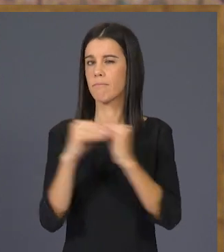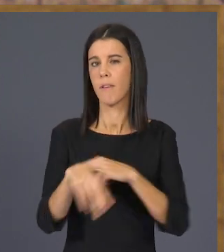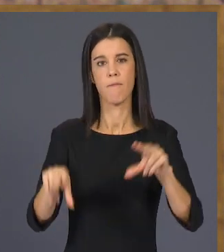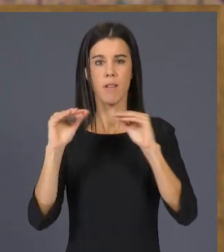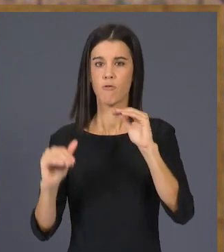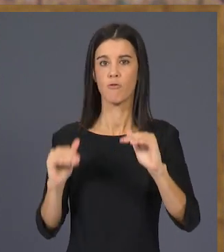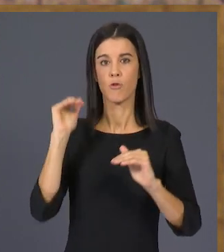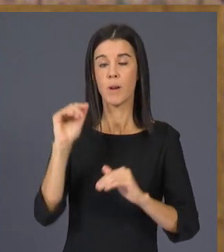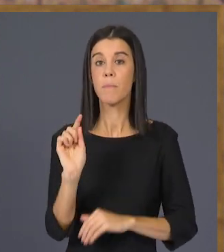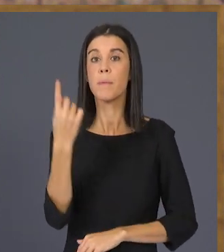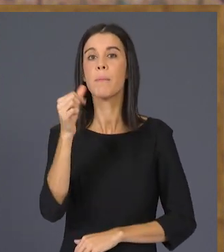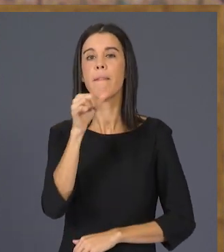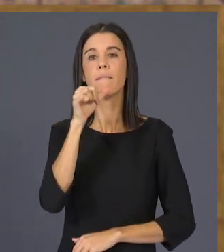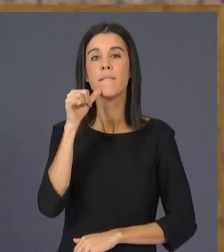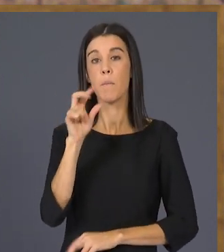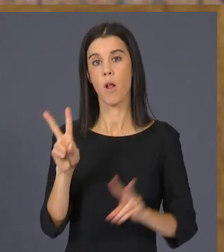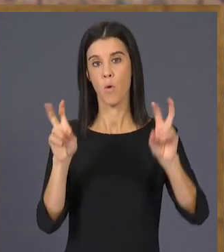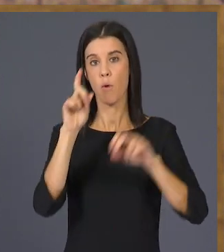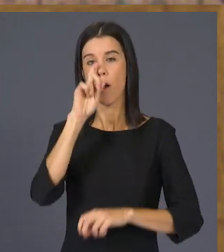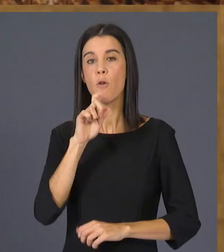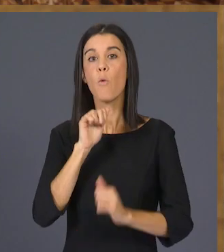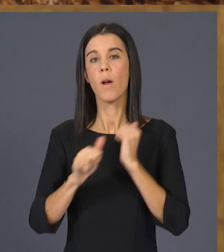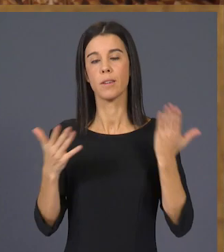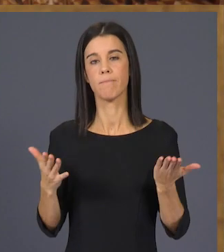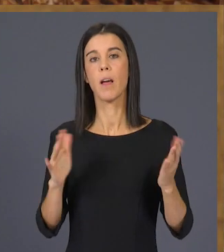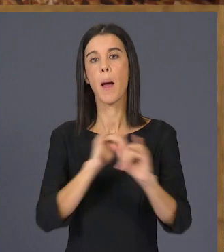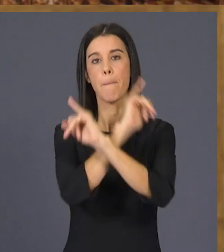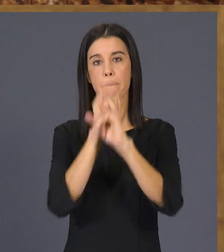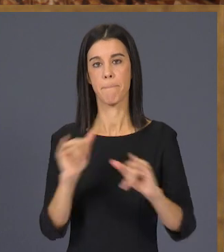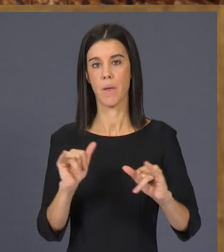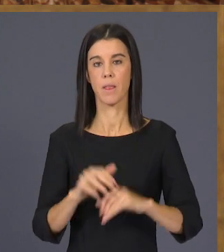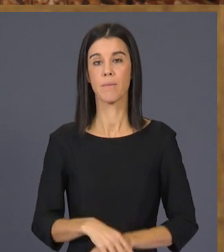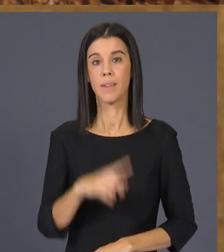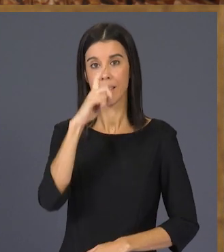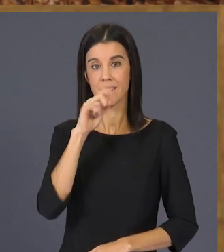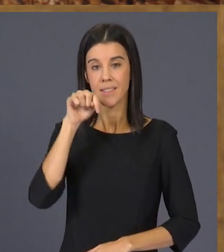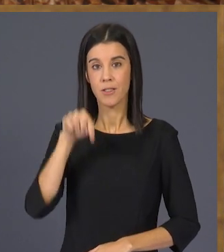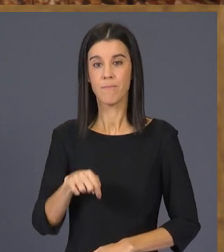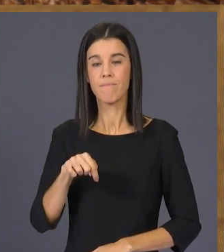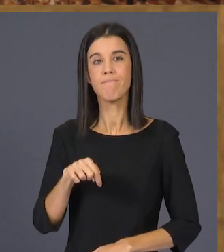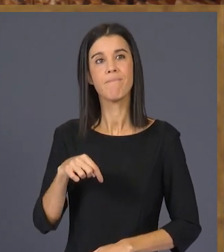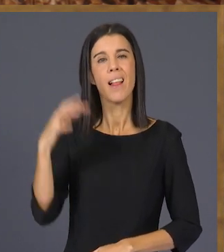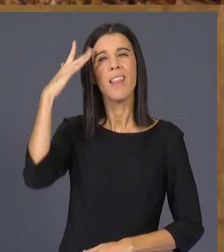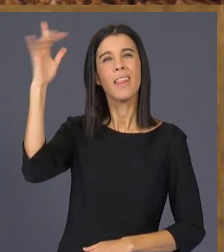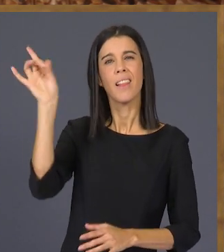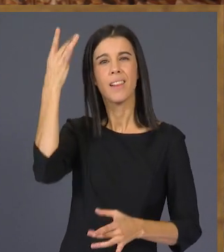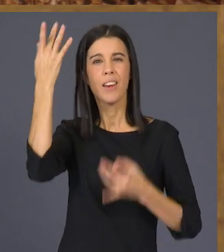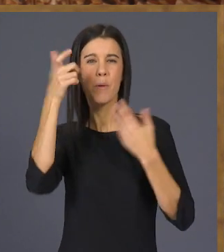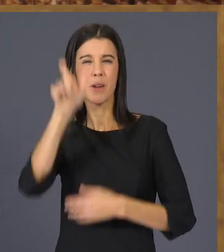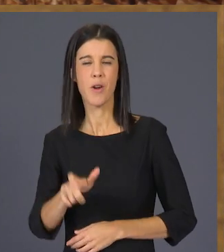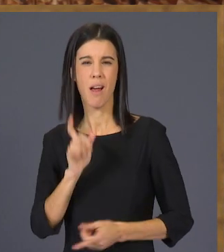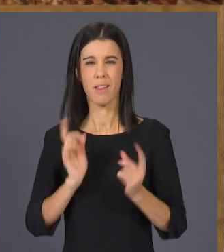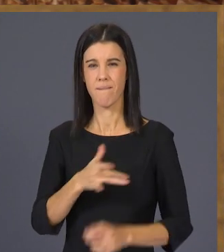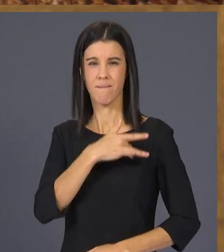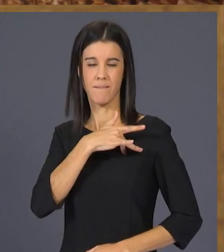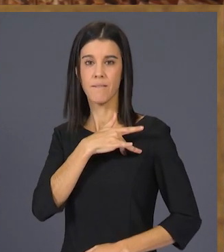El primer desig per al nou any és la pau. Enguany, els deliris d'un tirat, d'un sàtrapa d